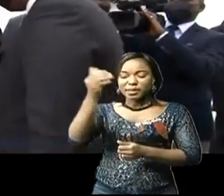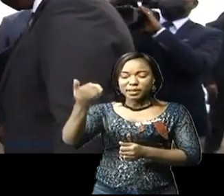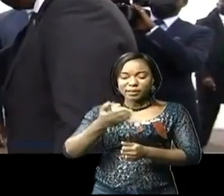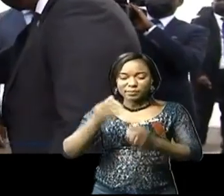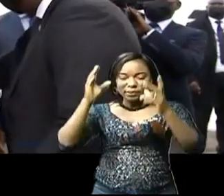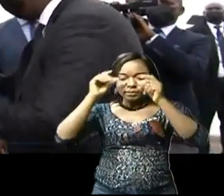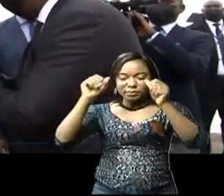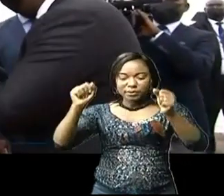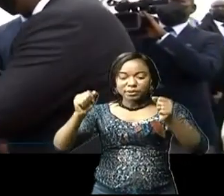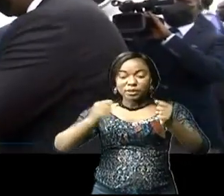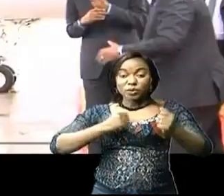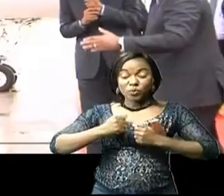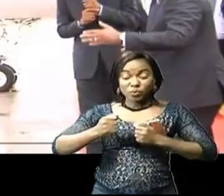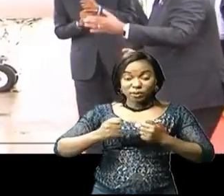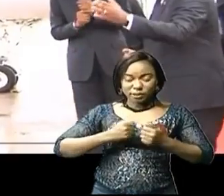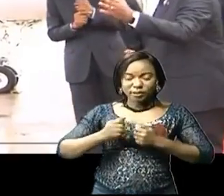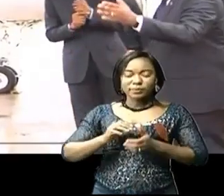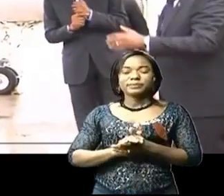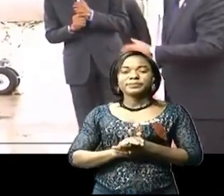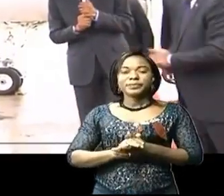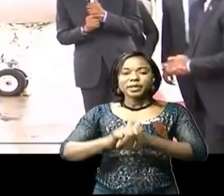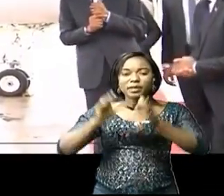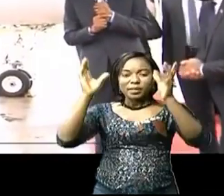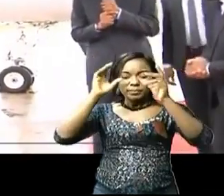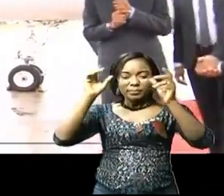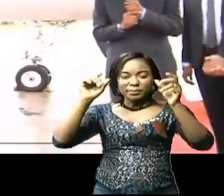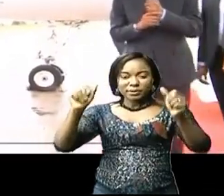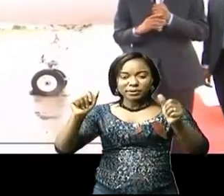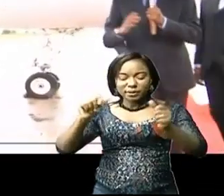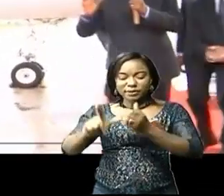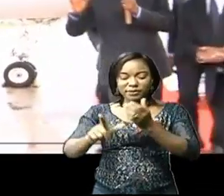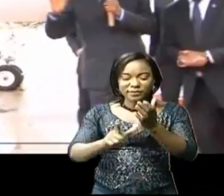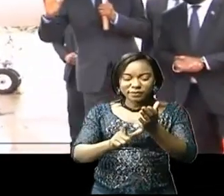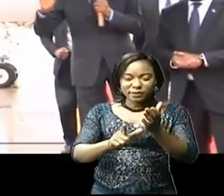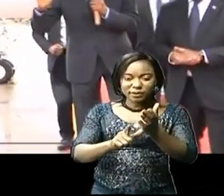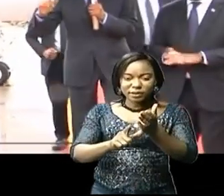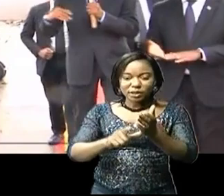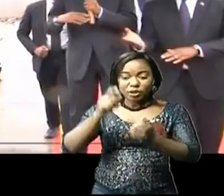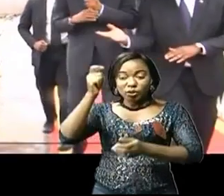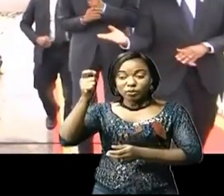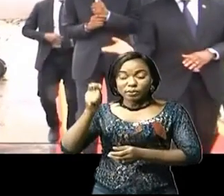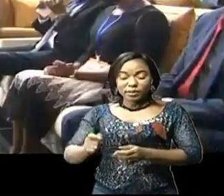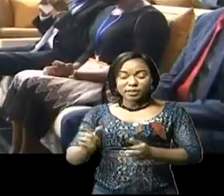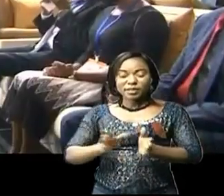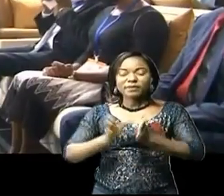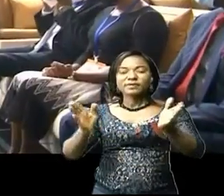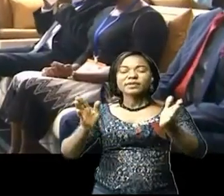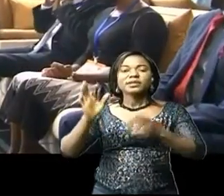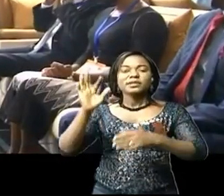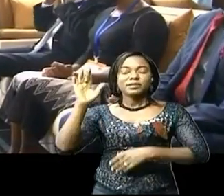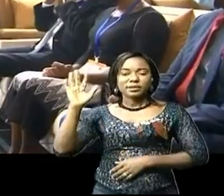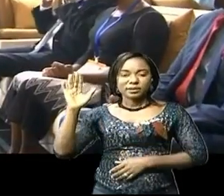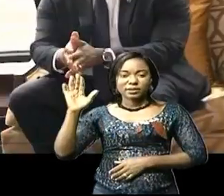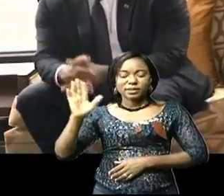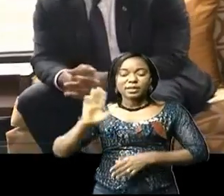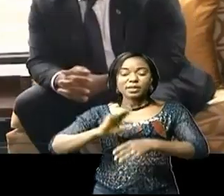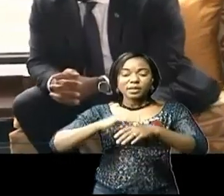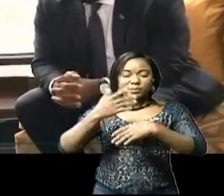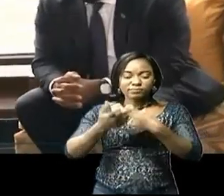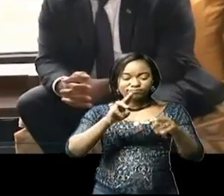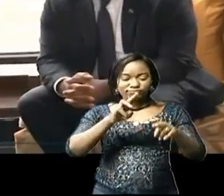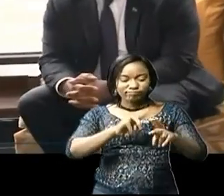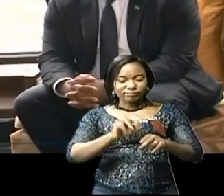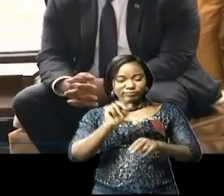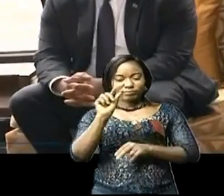du vice-premier ministre, ministre de Petentic et du commandant de la ville-province de Kinshasa. Après un bref moment de repos au salon